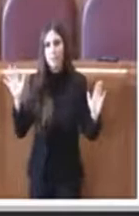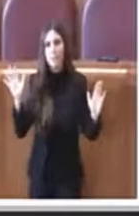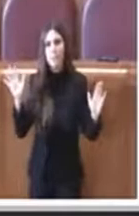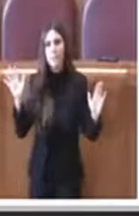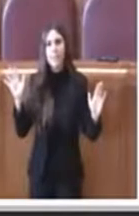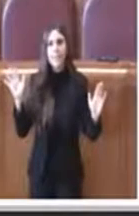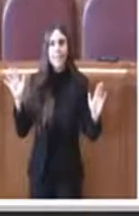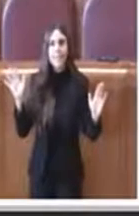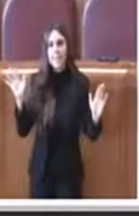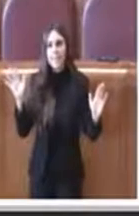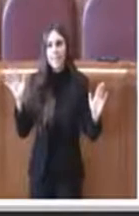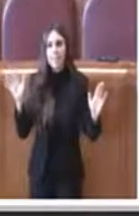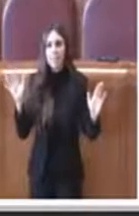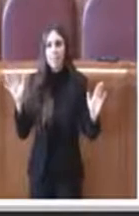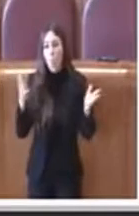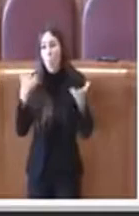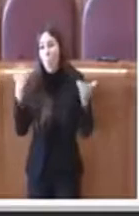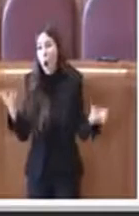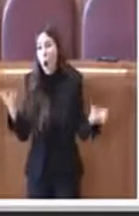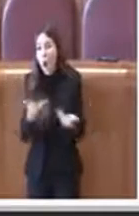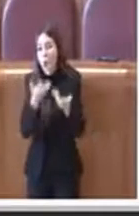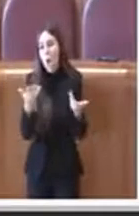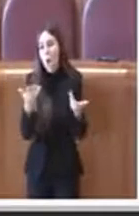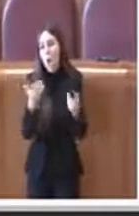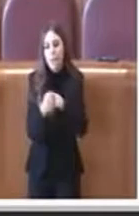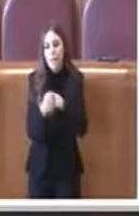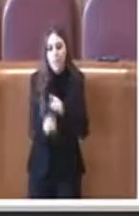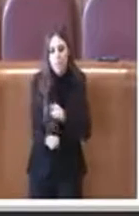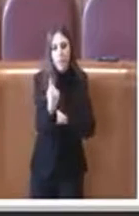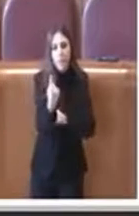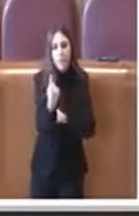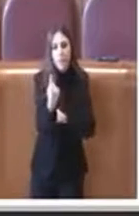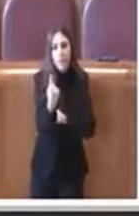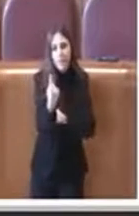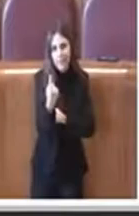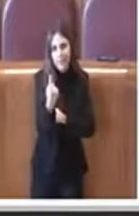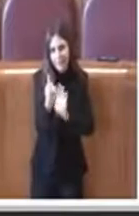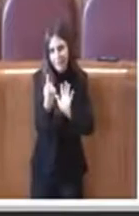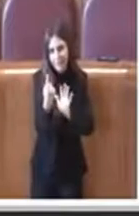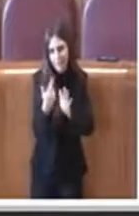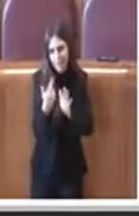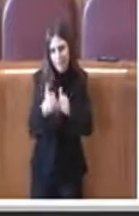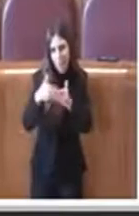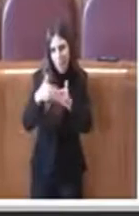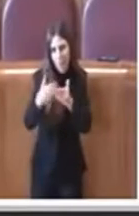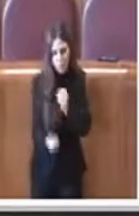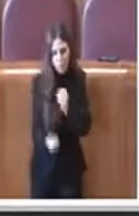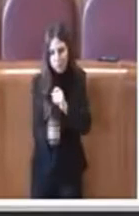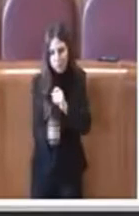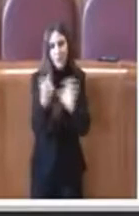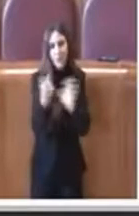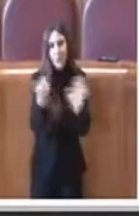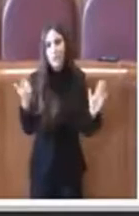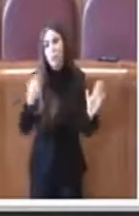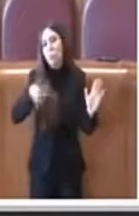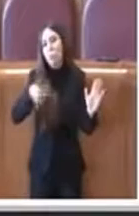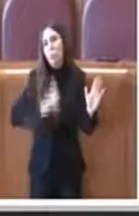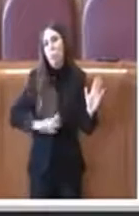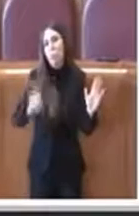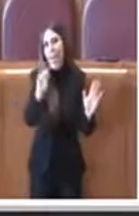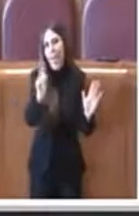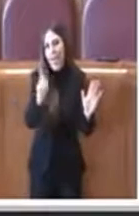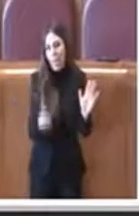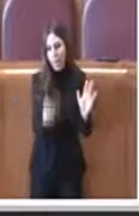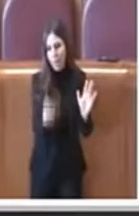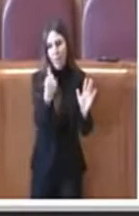prima o poi qualche cosa salti fuori anche in termini io ritengo poi non lo so, spero che non sia così ma